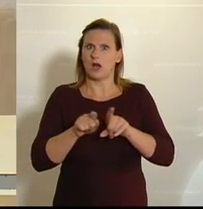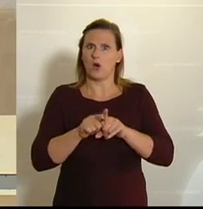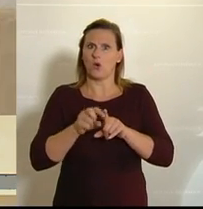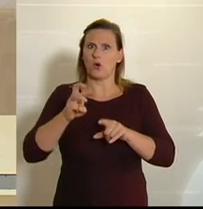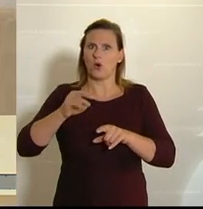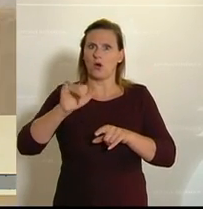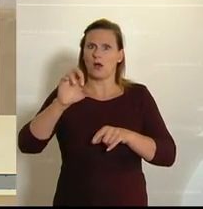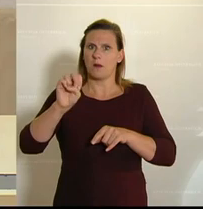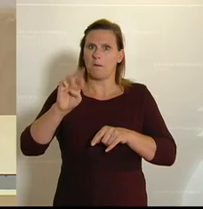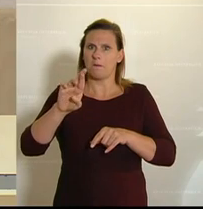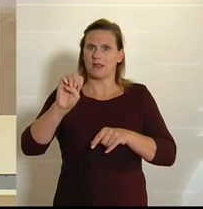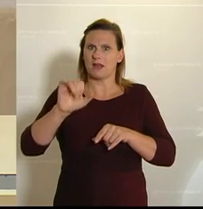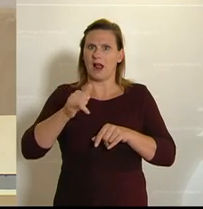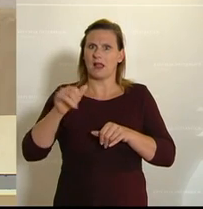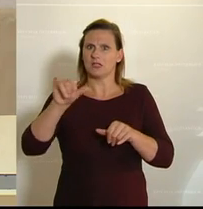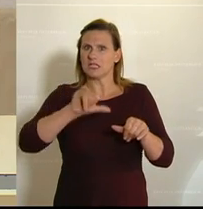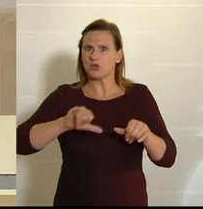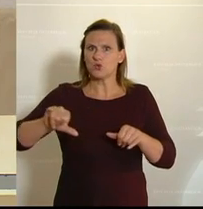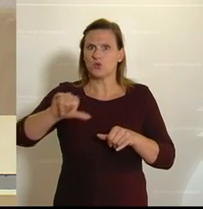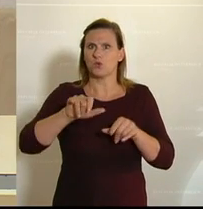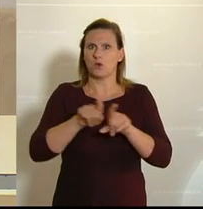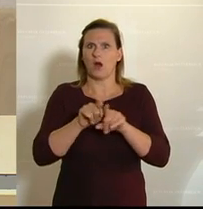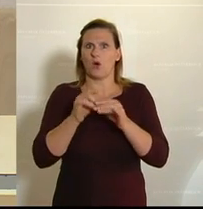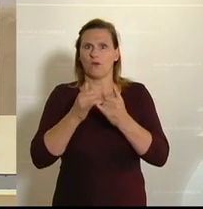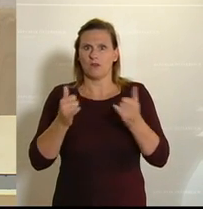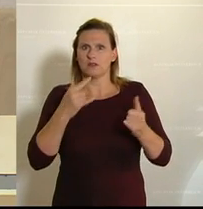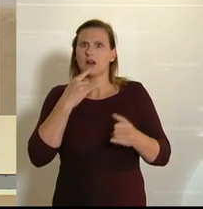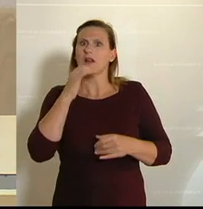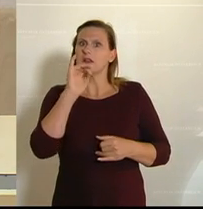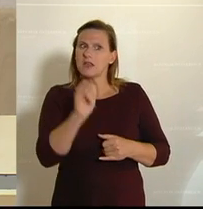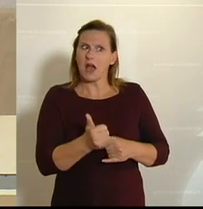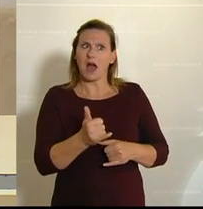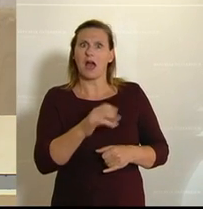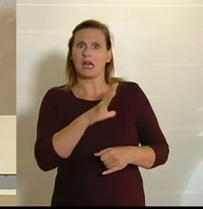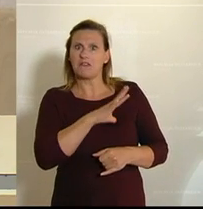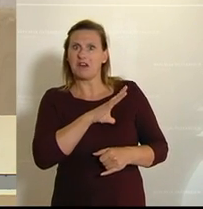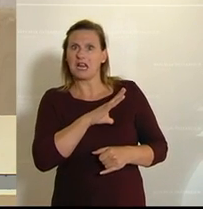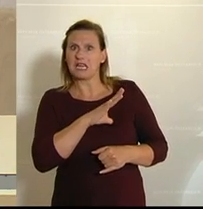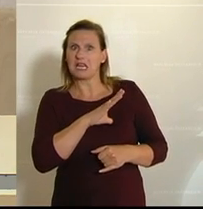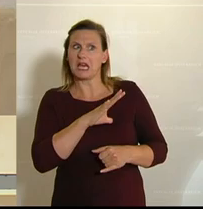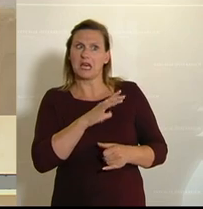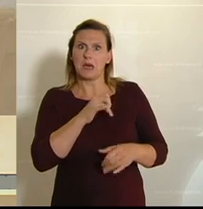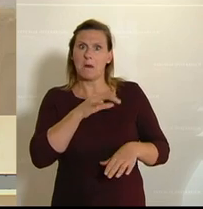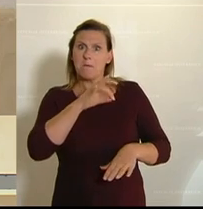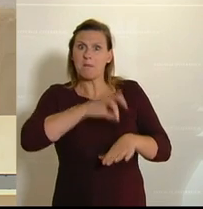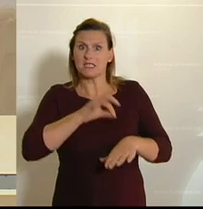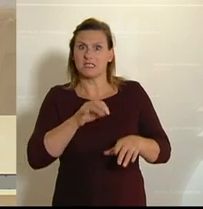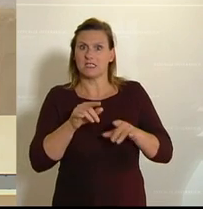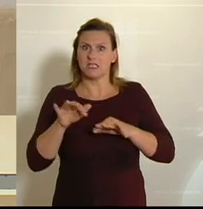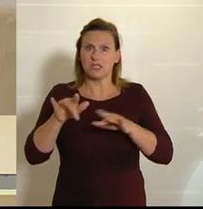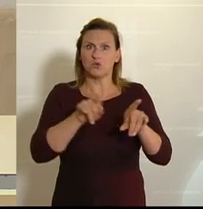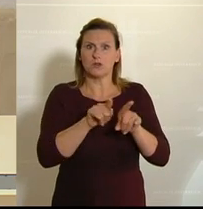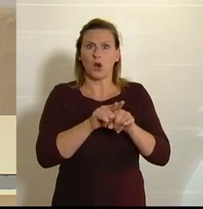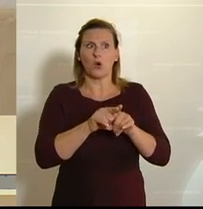Stickstoffdüngung. Sie sagen Ja zum Einsatz von gefährlichen Pestiziden, wohlwissend, dass sie den Menschen schaden und auch vielen